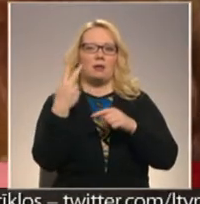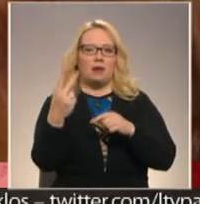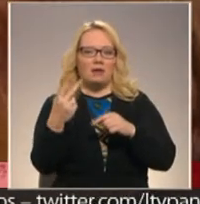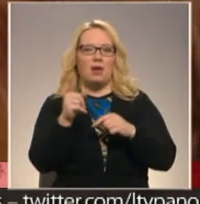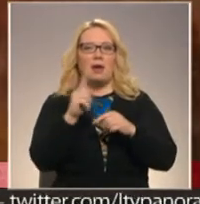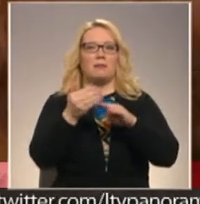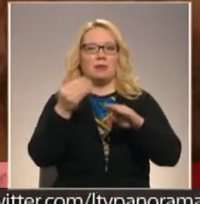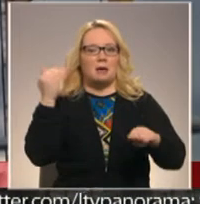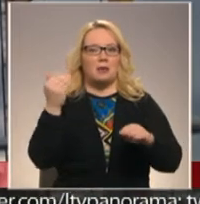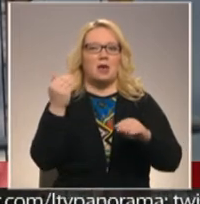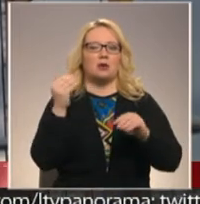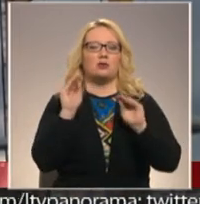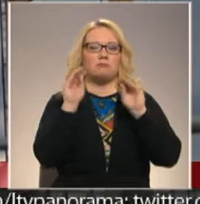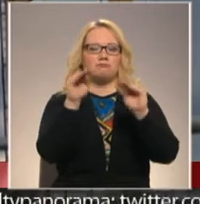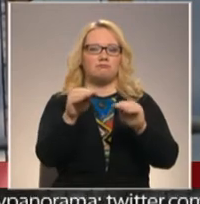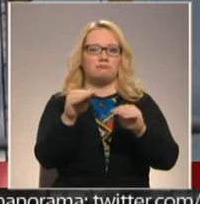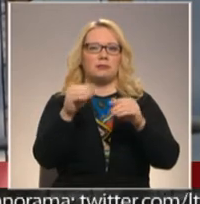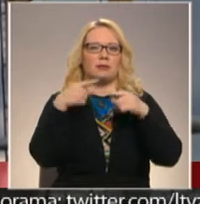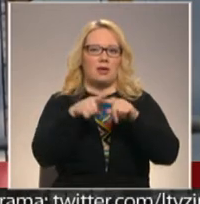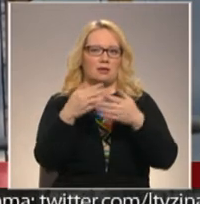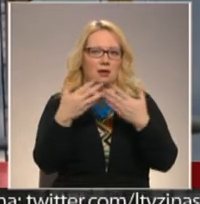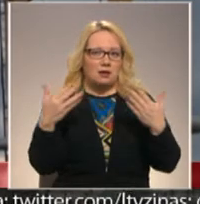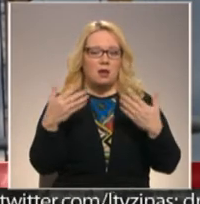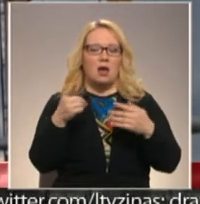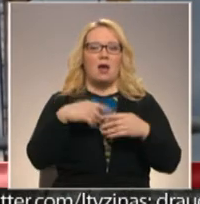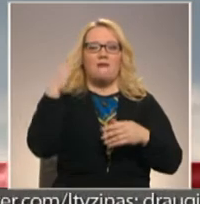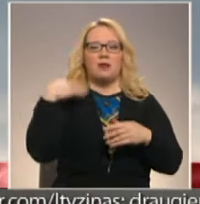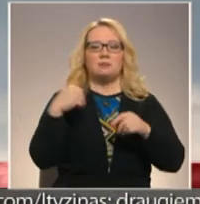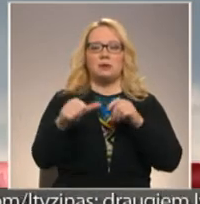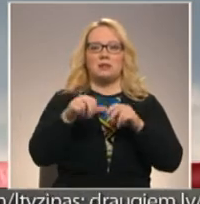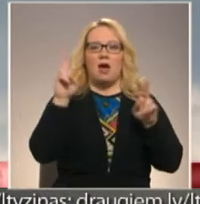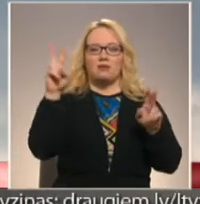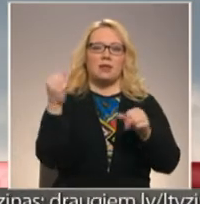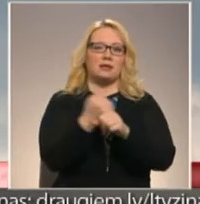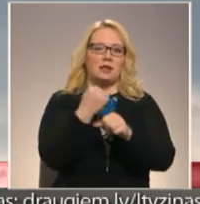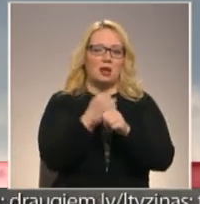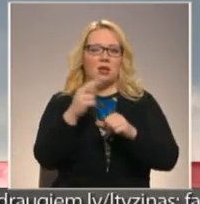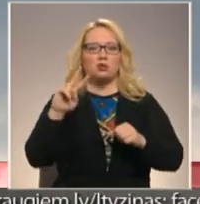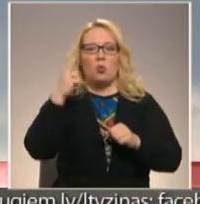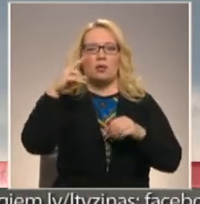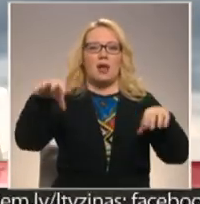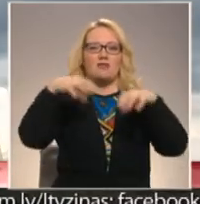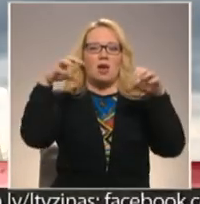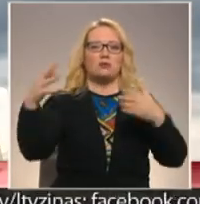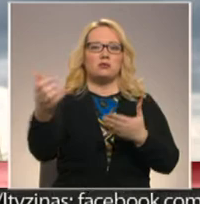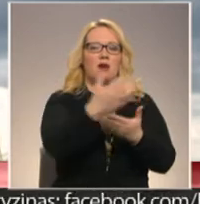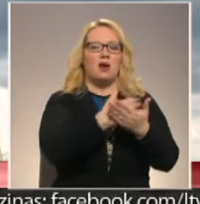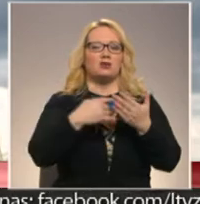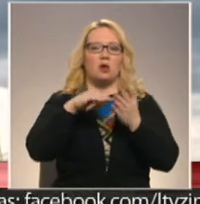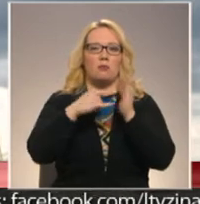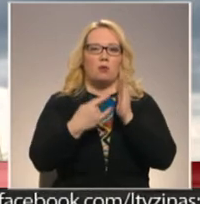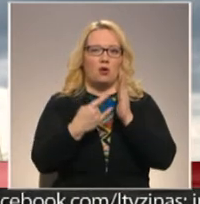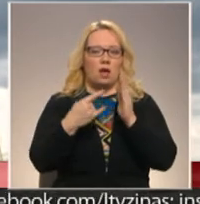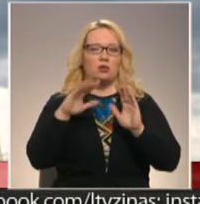kam jau saulēcīgi uzstādīts rekuperācijas iekārtas. Uzņēmums Ventspils nafta izstrādājas jau otrotu vaiku savākšanas iekārtu projektu,